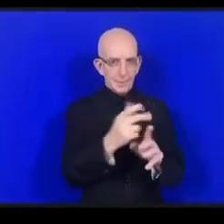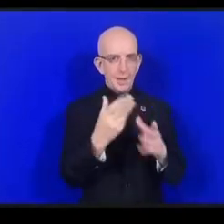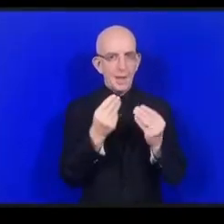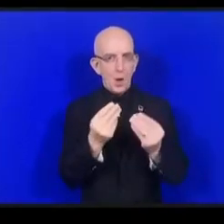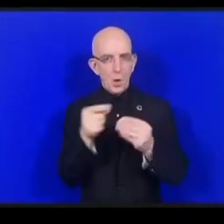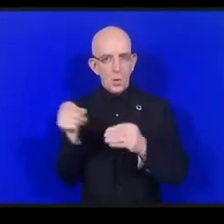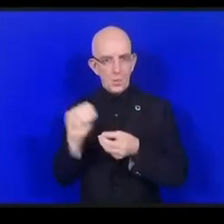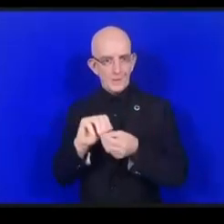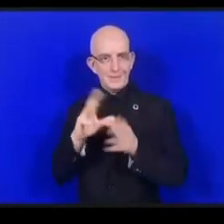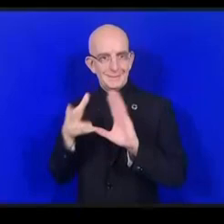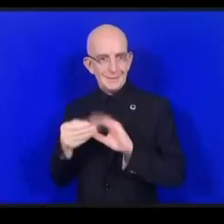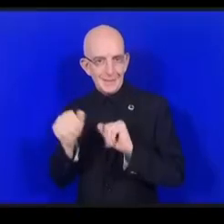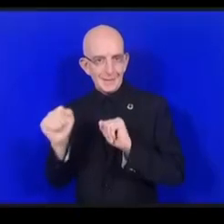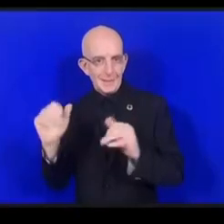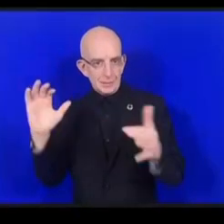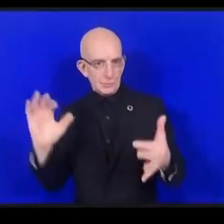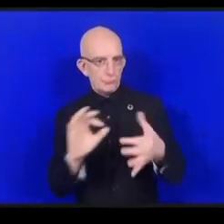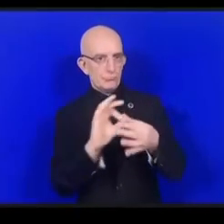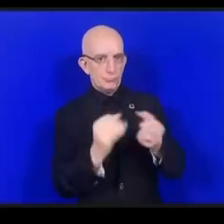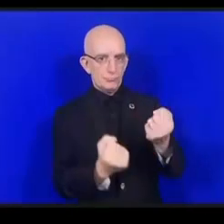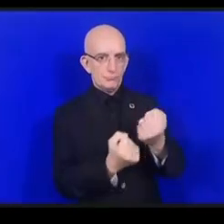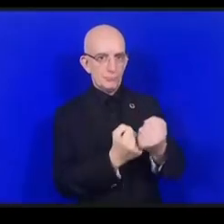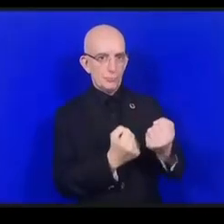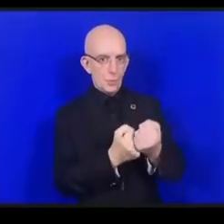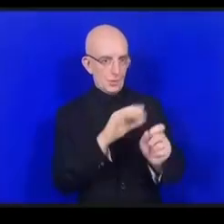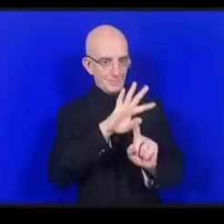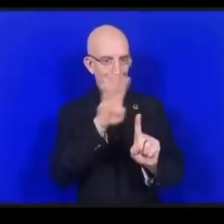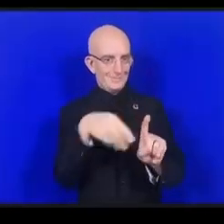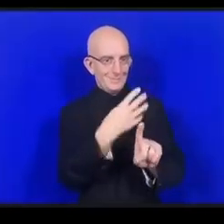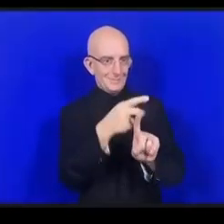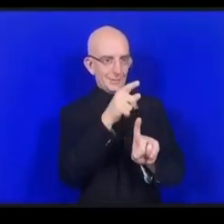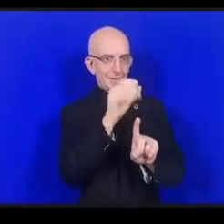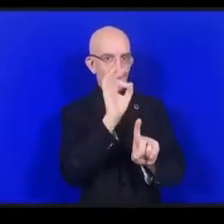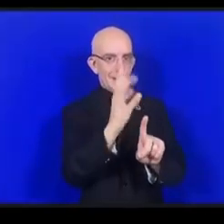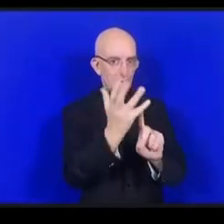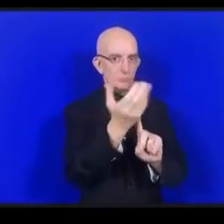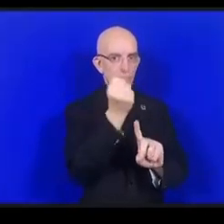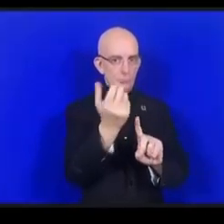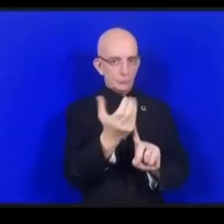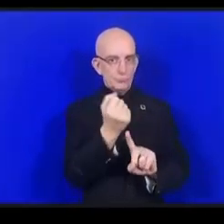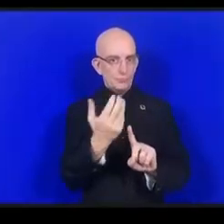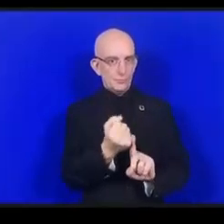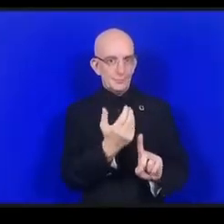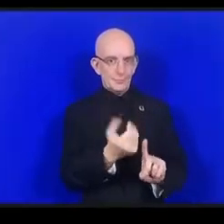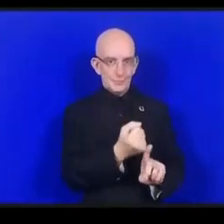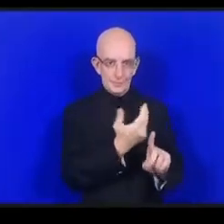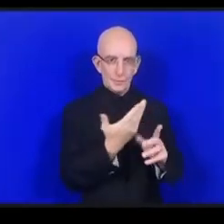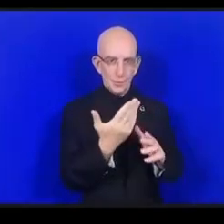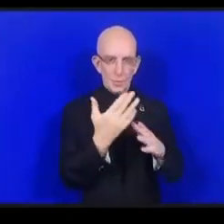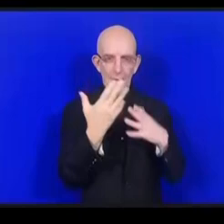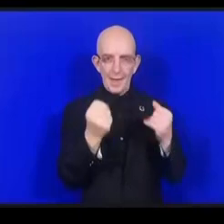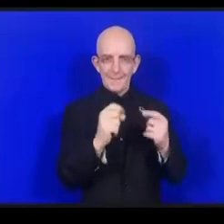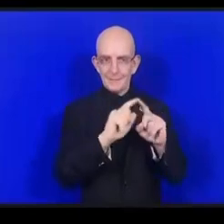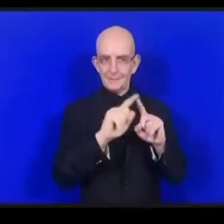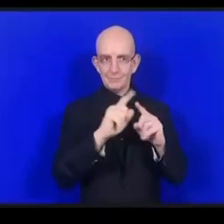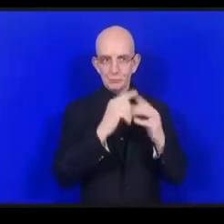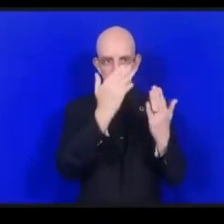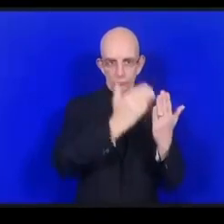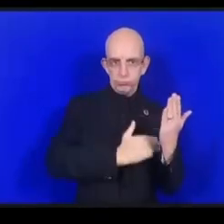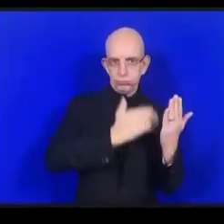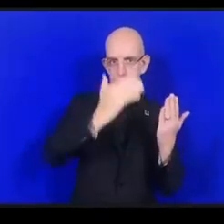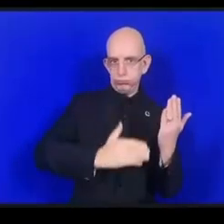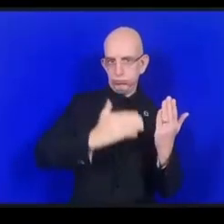المستدامة وإنترنت الأشياء كيف يمكن أن يستخدم ذلك العمر من أجل